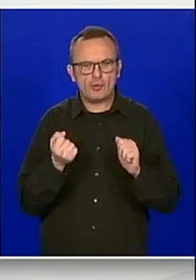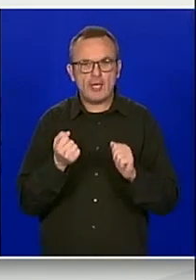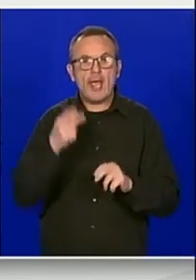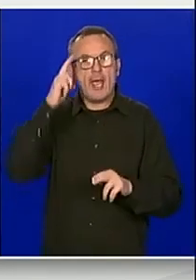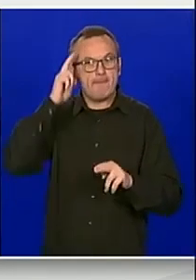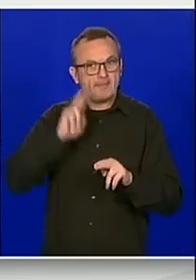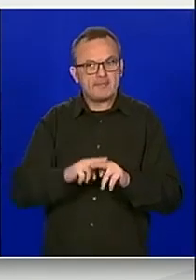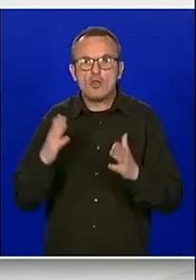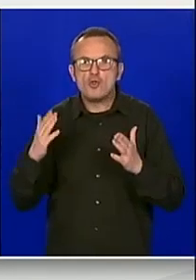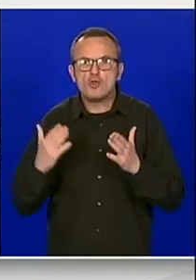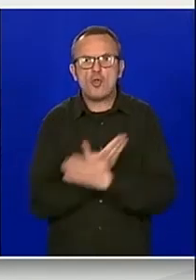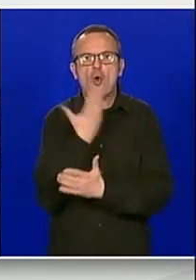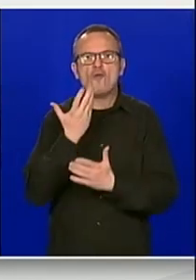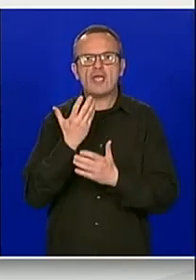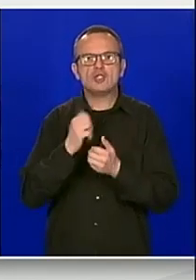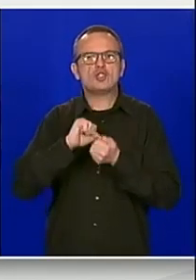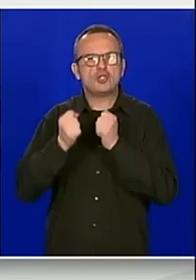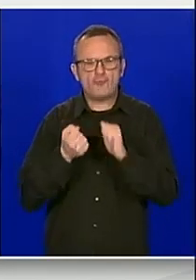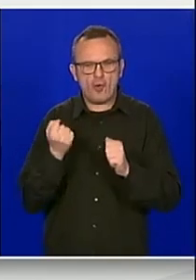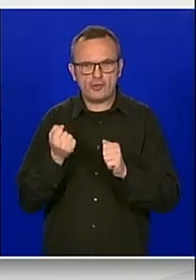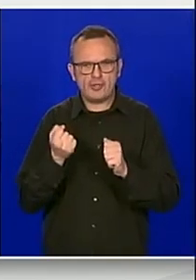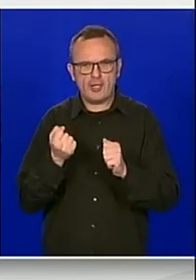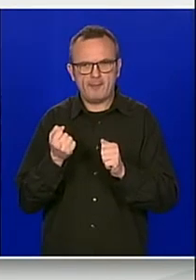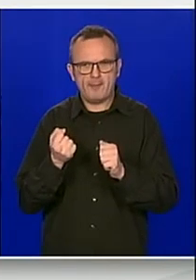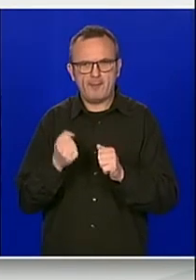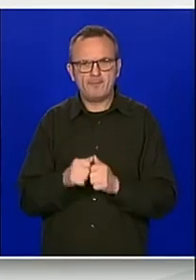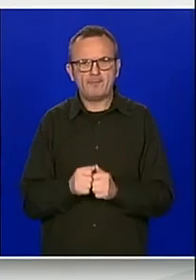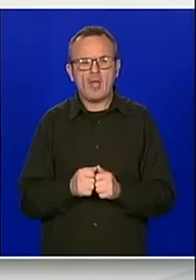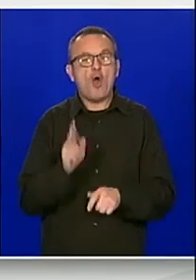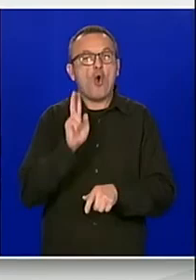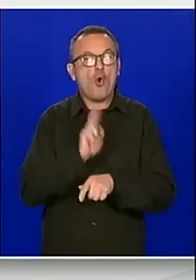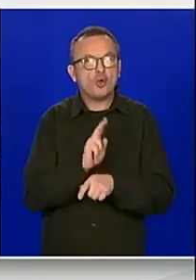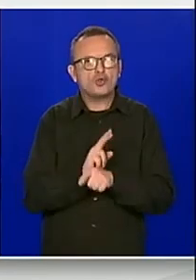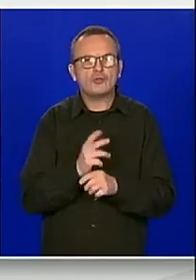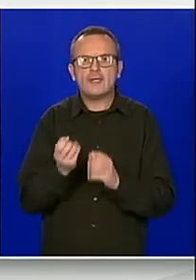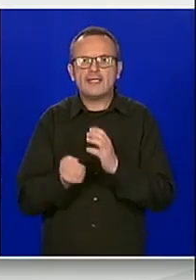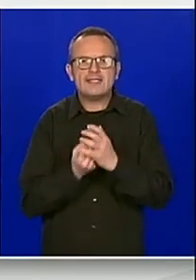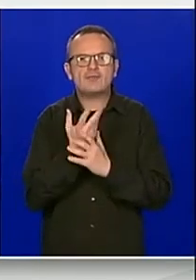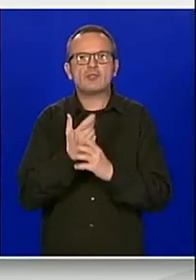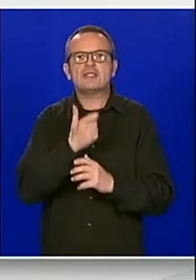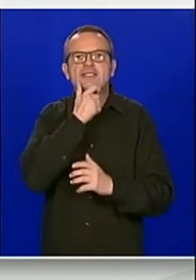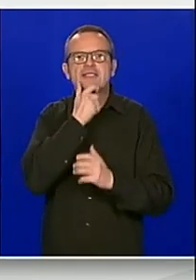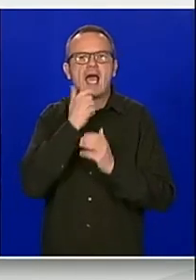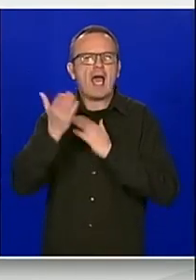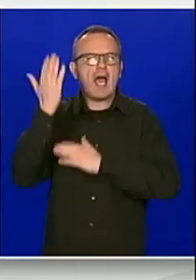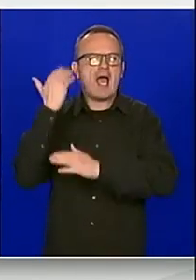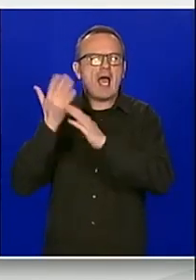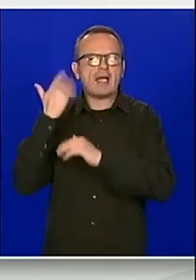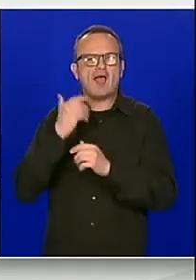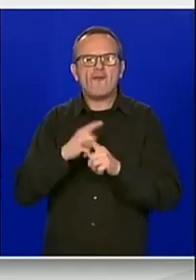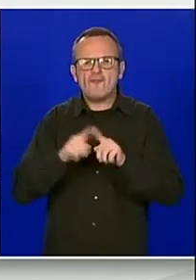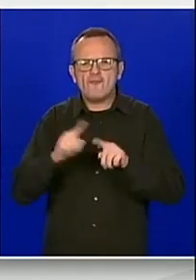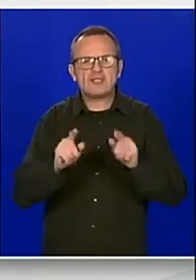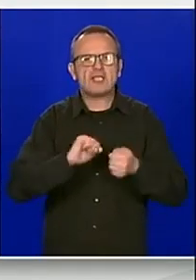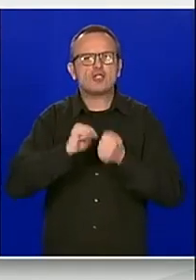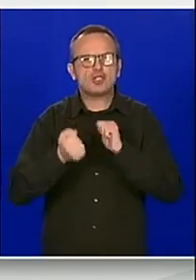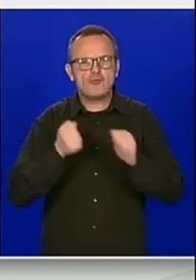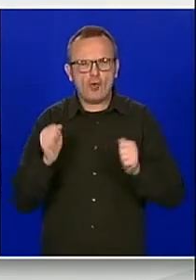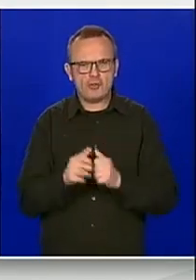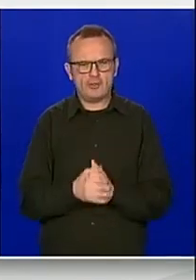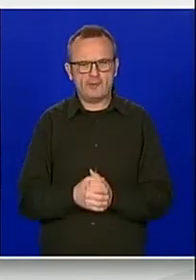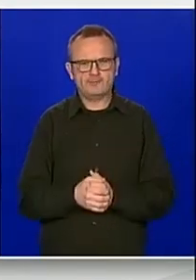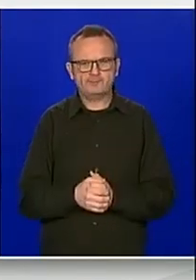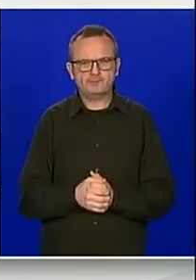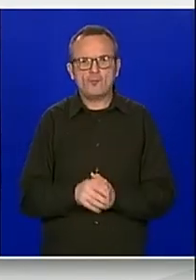pasmine domaćih životinja, očuvanje izvornih pasmina, reprodukcija, zootehnički certifikati, provedba